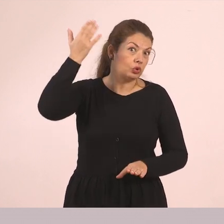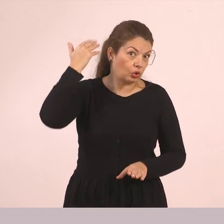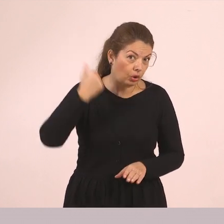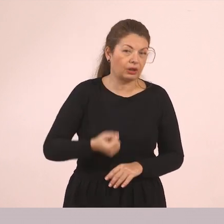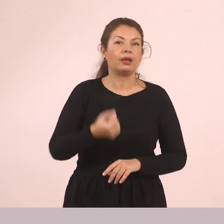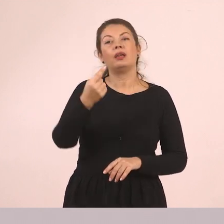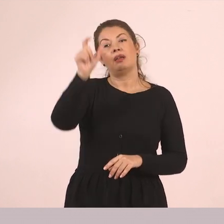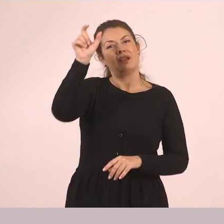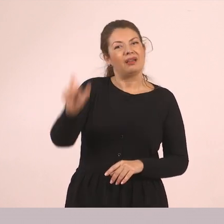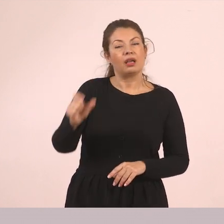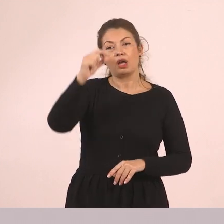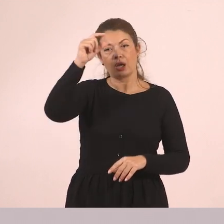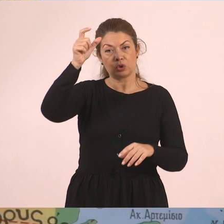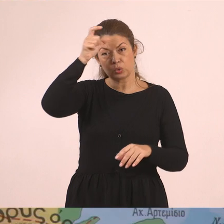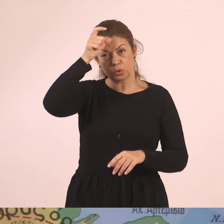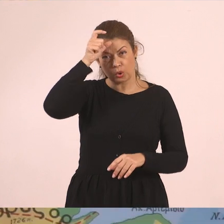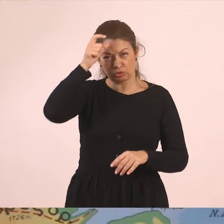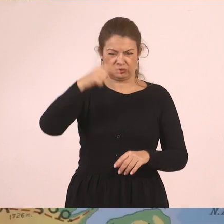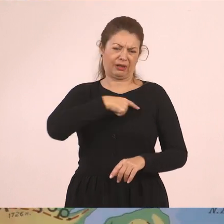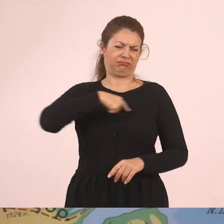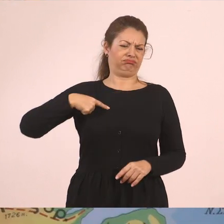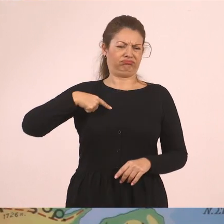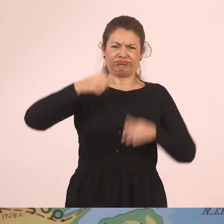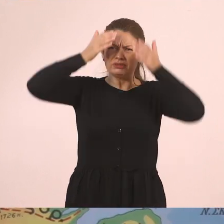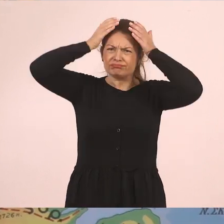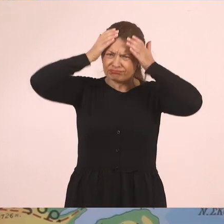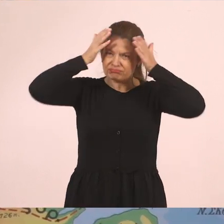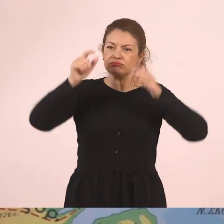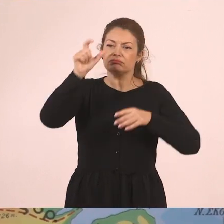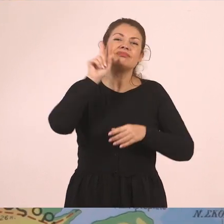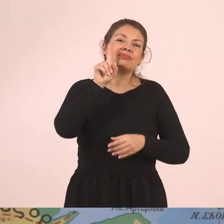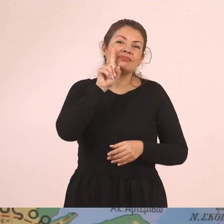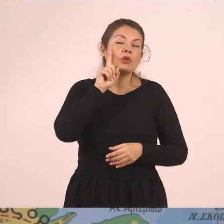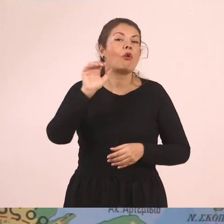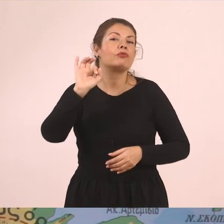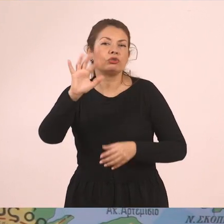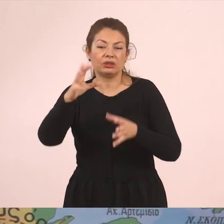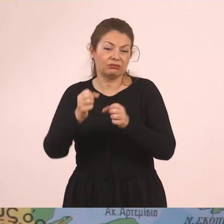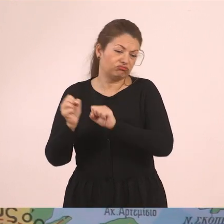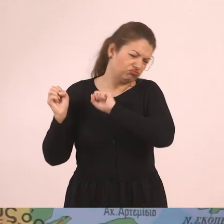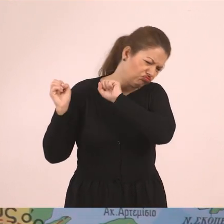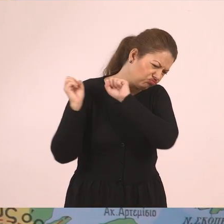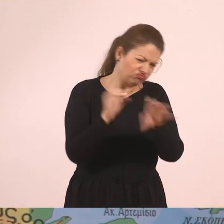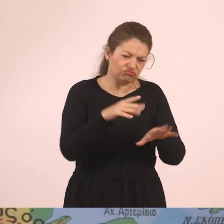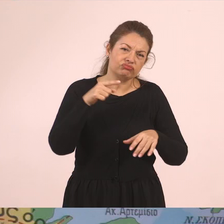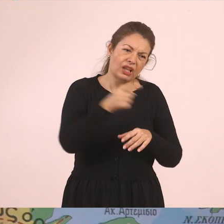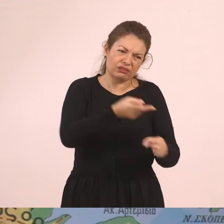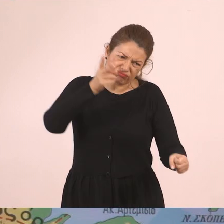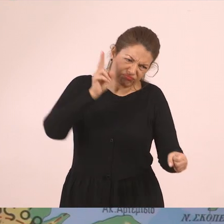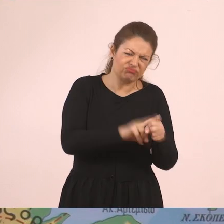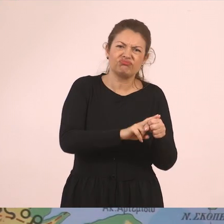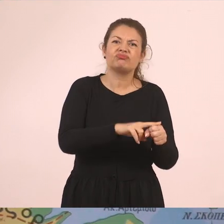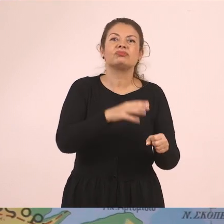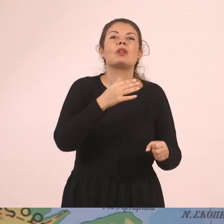Κυραφροσύνης, γιατί σε αυτή έριξε ο Αλίπασσας, ο αρχηγός των Τούρκων επί Τουρκοκρατίας,